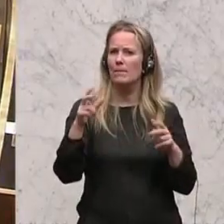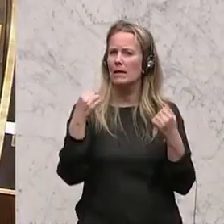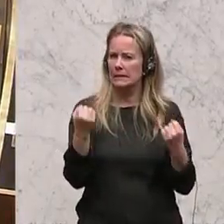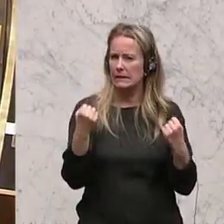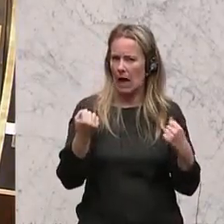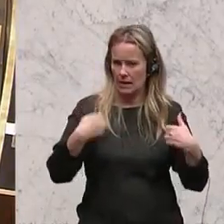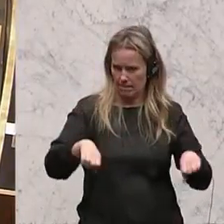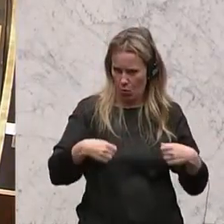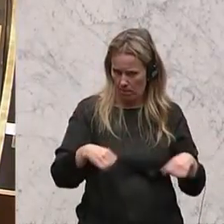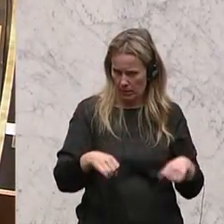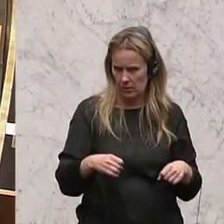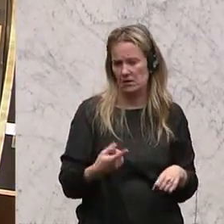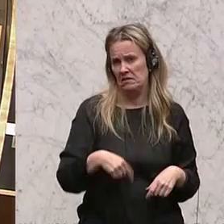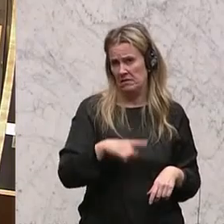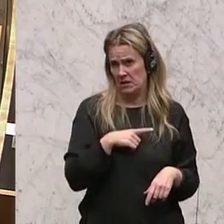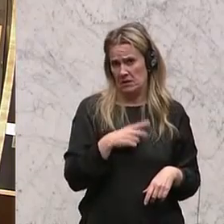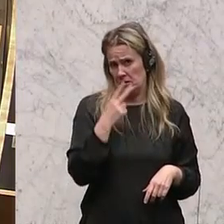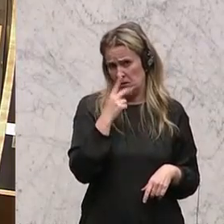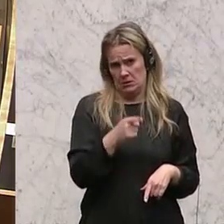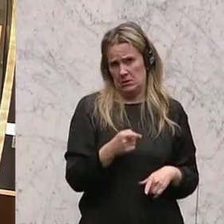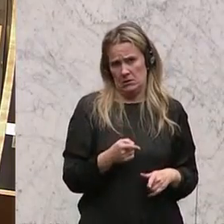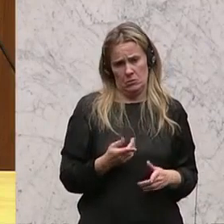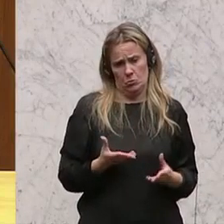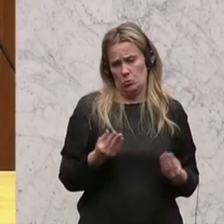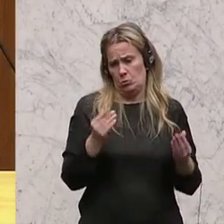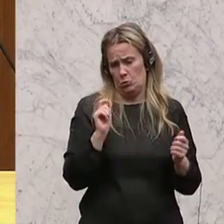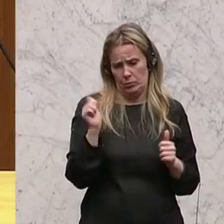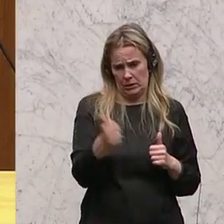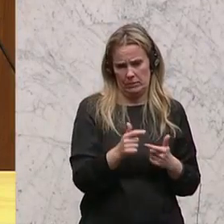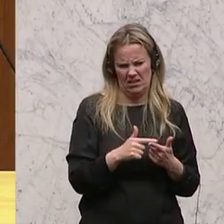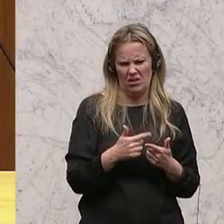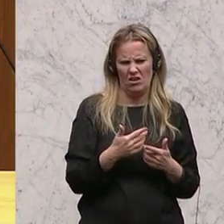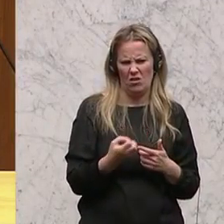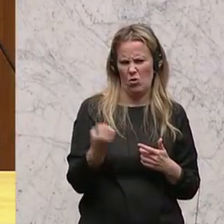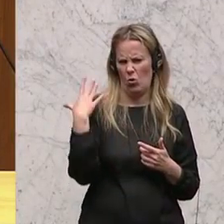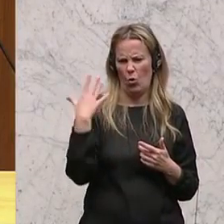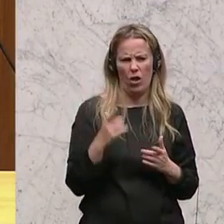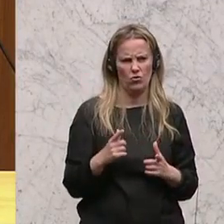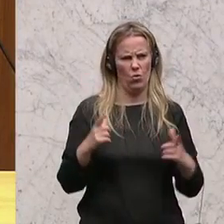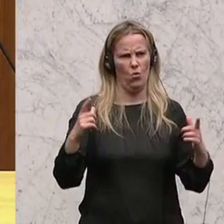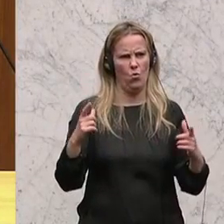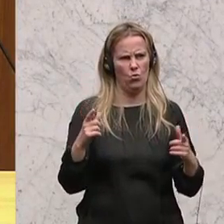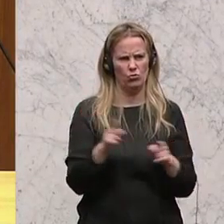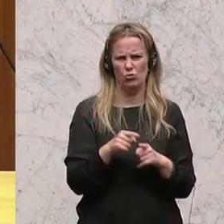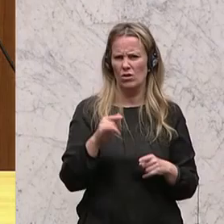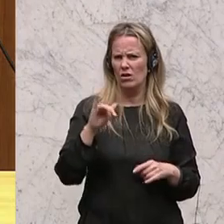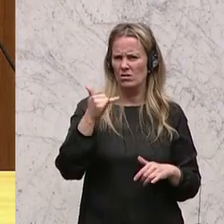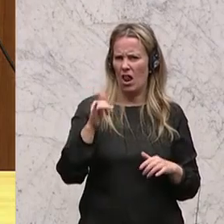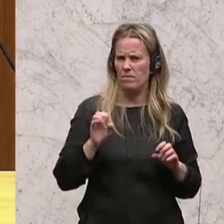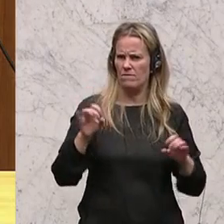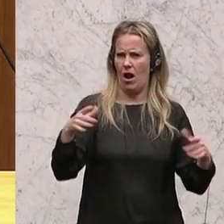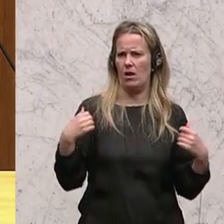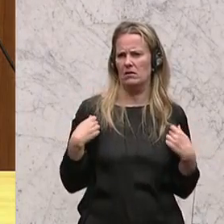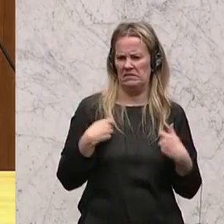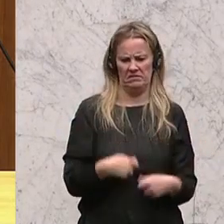Mopeds, halten wir für überschießend. Die Frage der größeren Rücklichtleuchten und der Warnwesten. Es